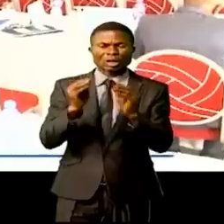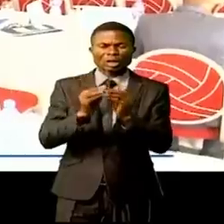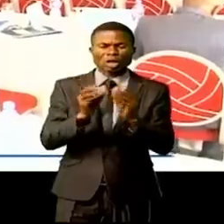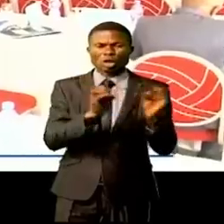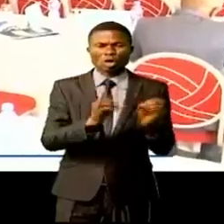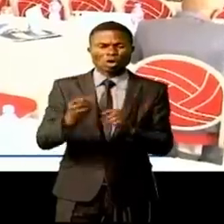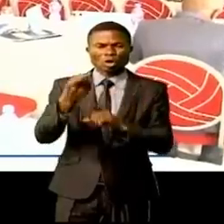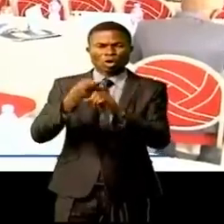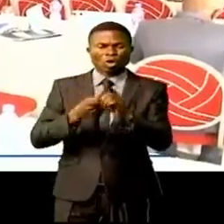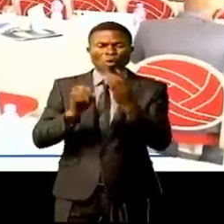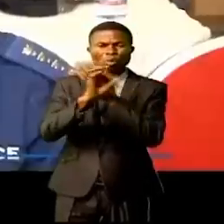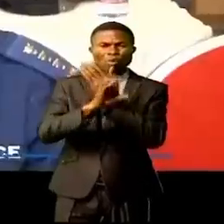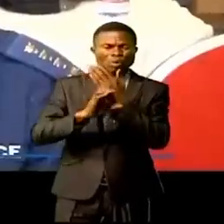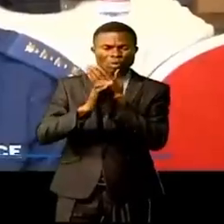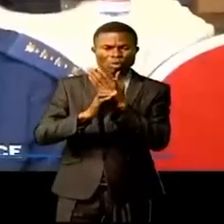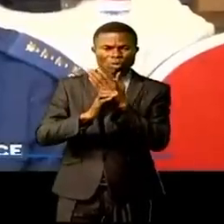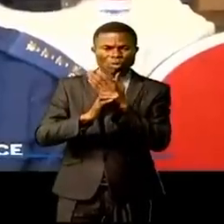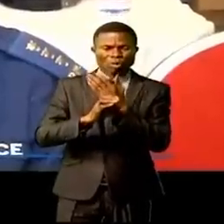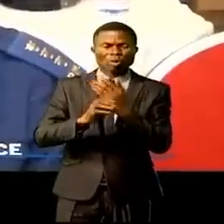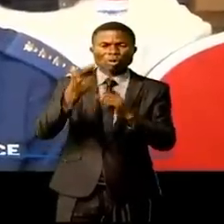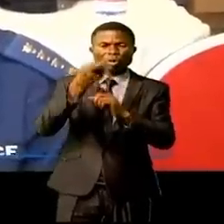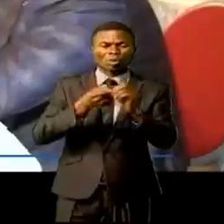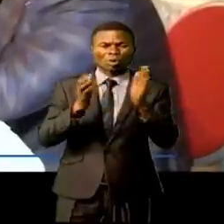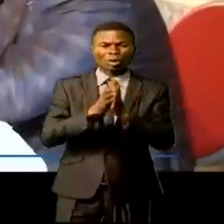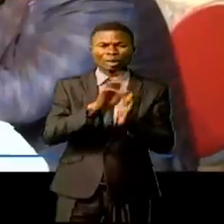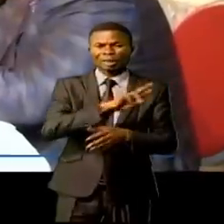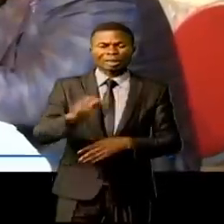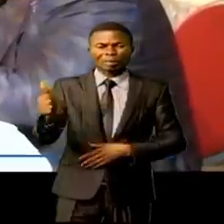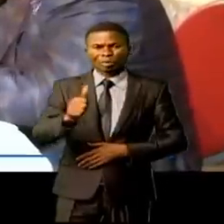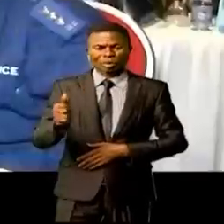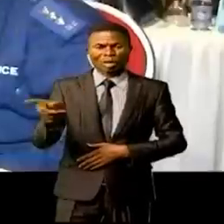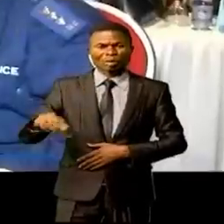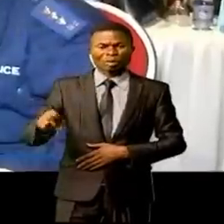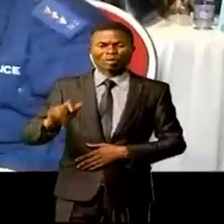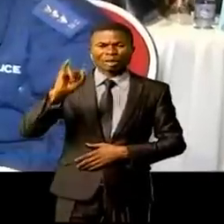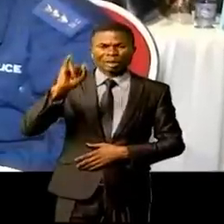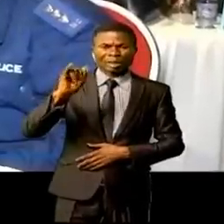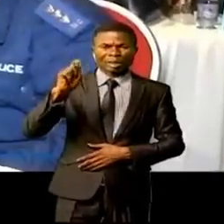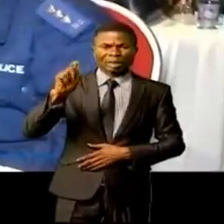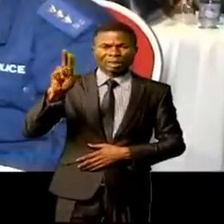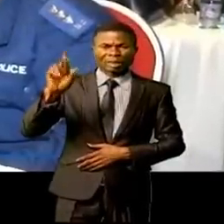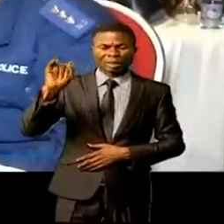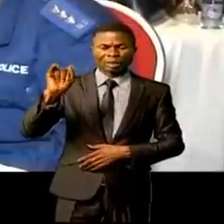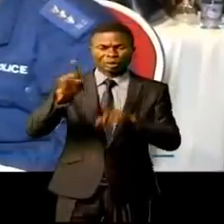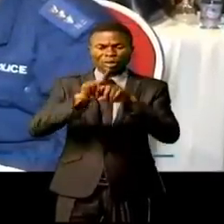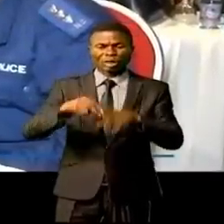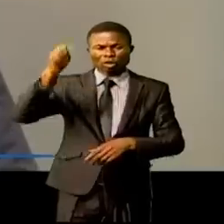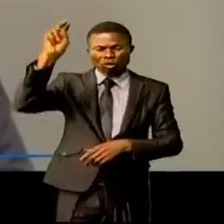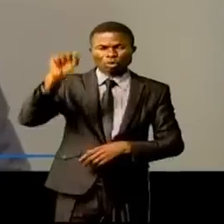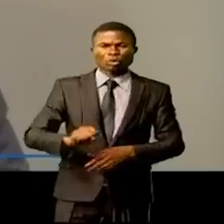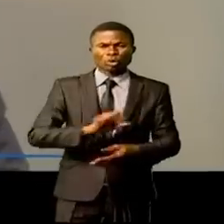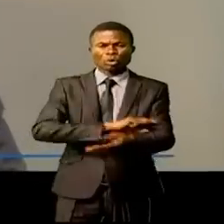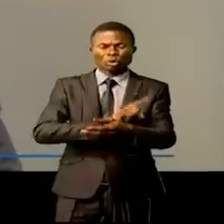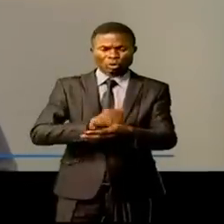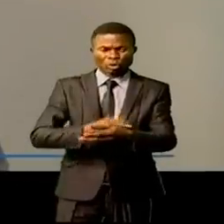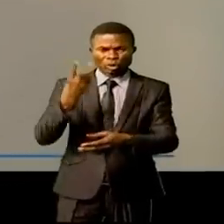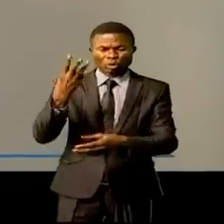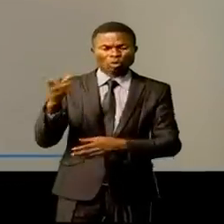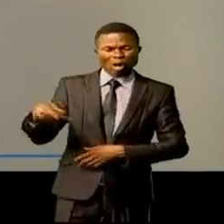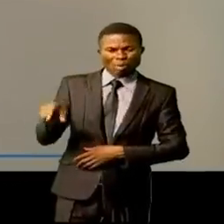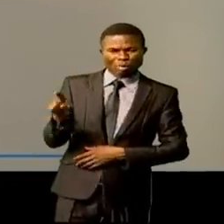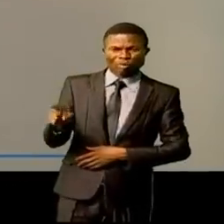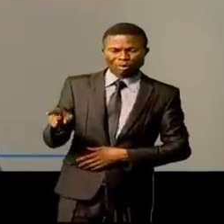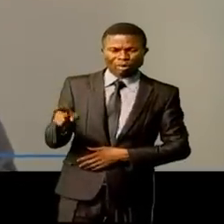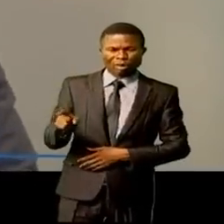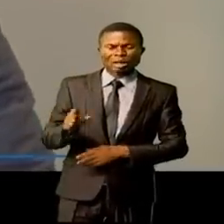au mois d'août et d'octobre 2021 dans les provinces de Litori, du Nord et du Sud-Kivu. Dans ces trois provinces, la